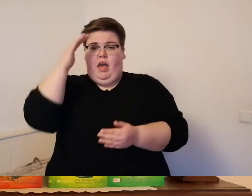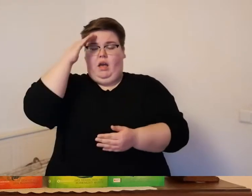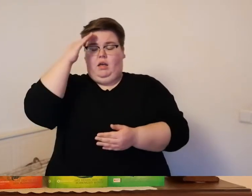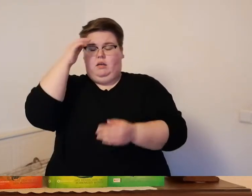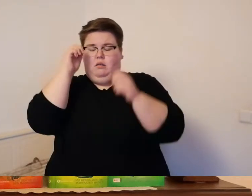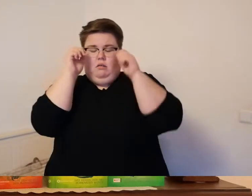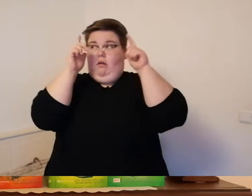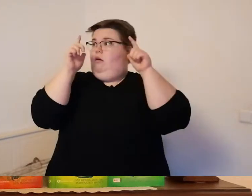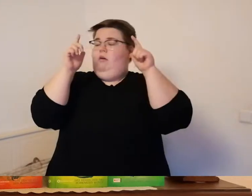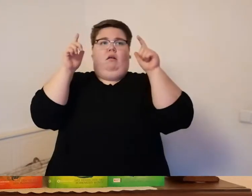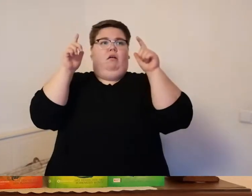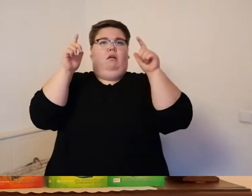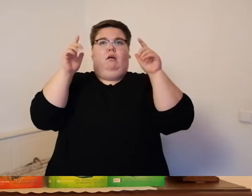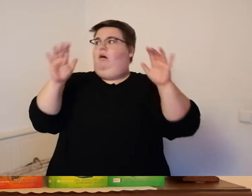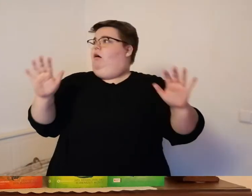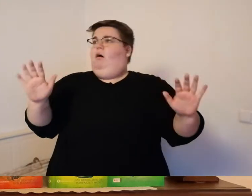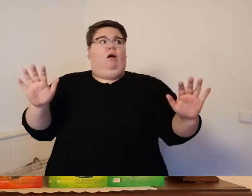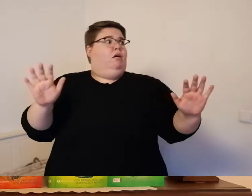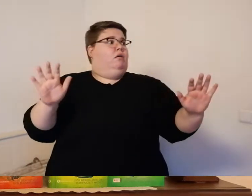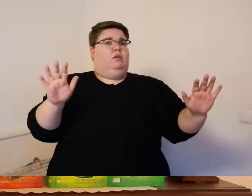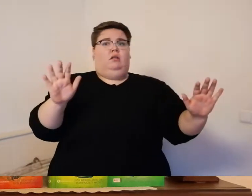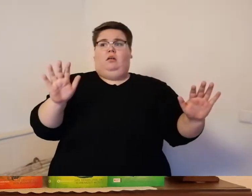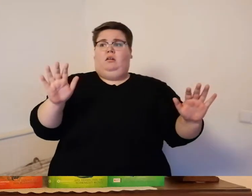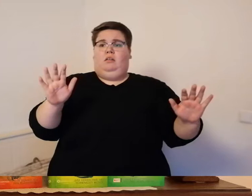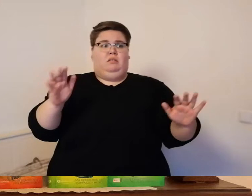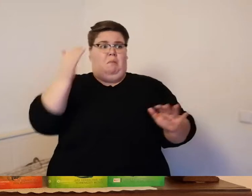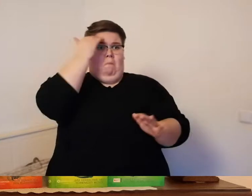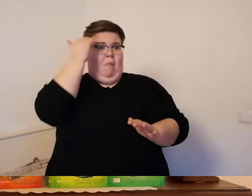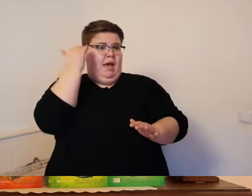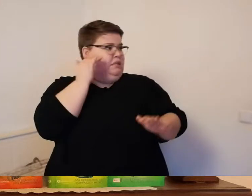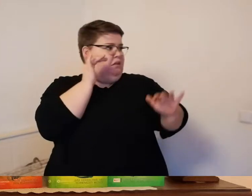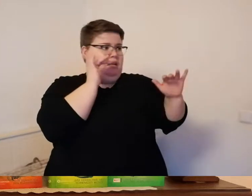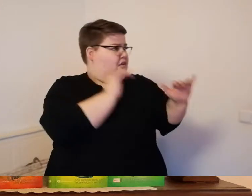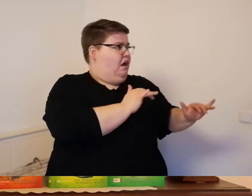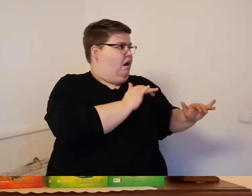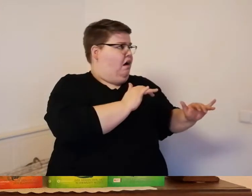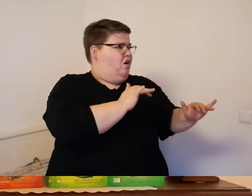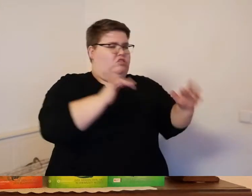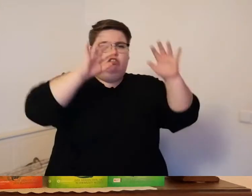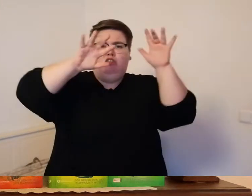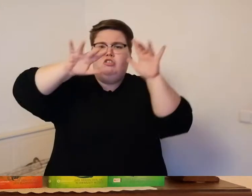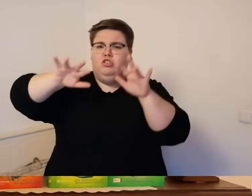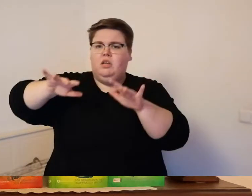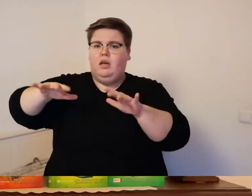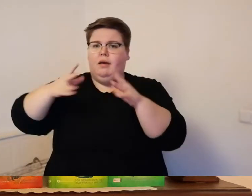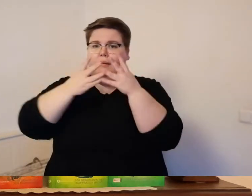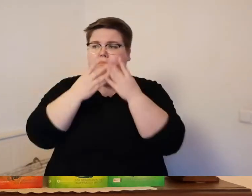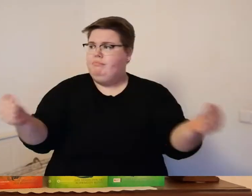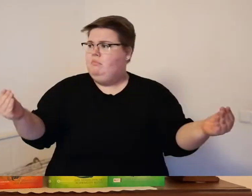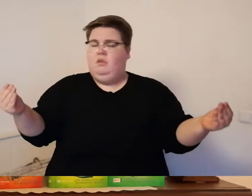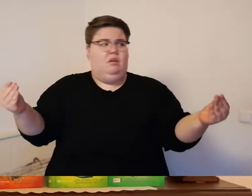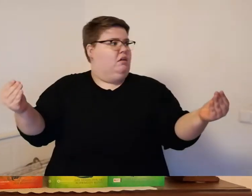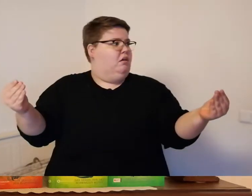schreck fast das gleichgewicht denn er stand nicht länger neben bengt im schneesturm sondern ganz oben auf dem gipfel des